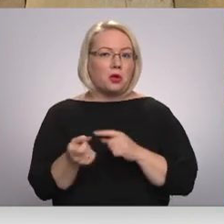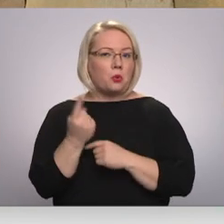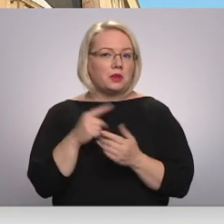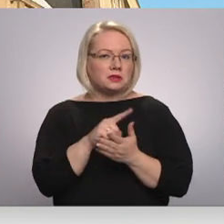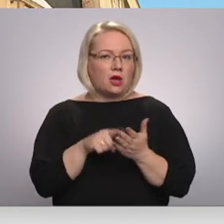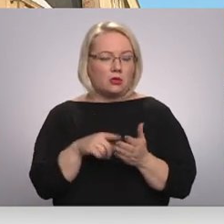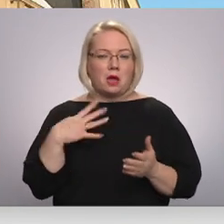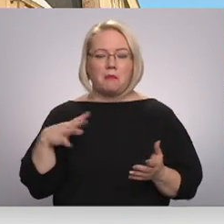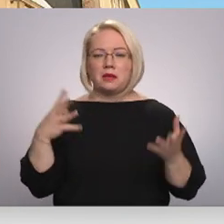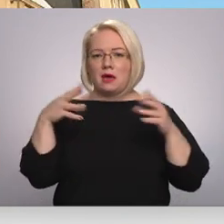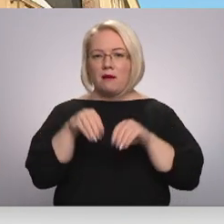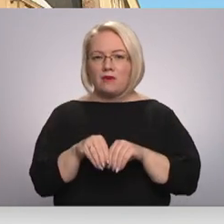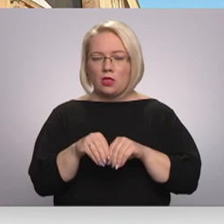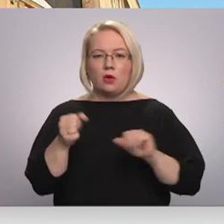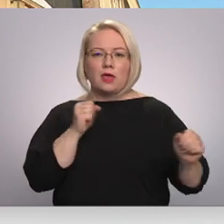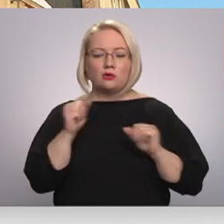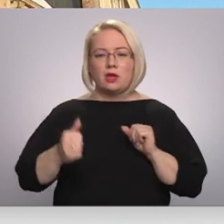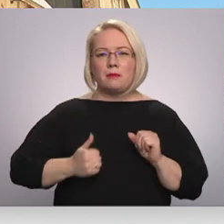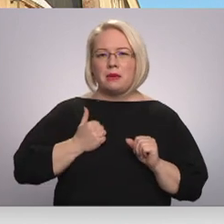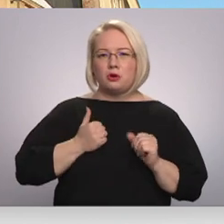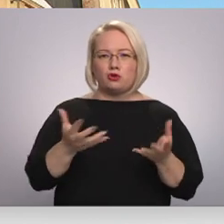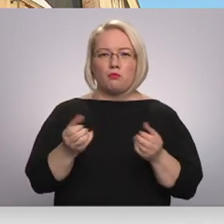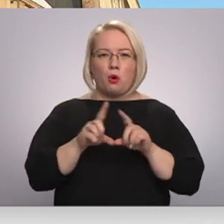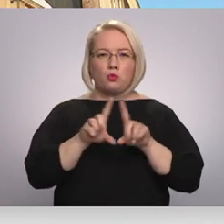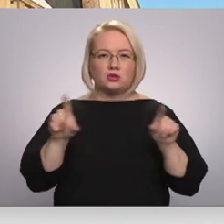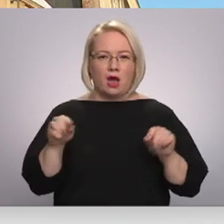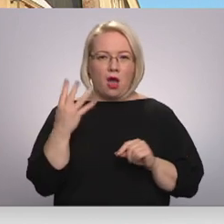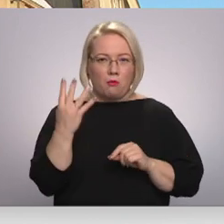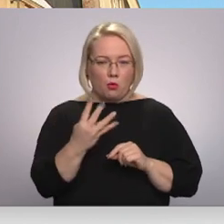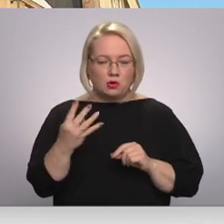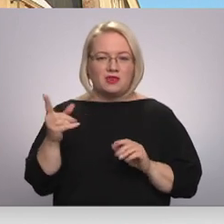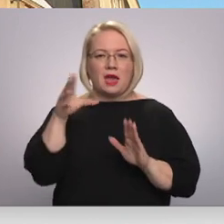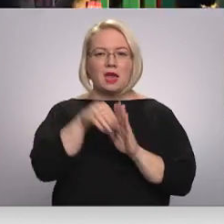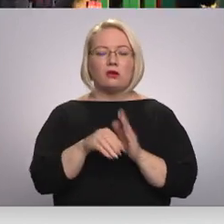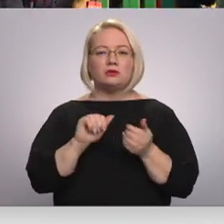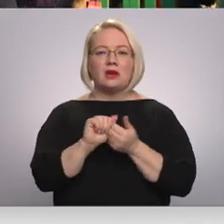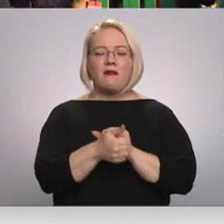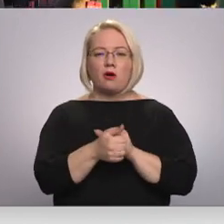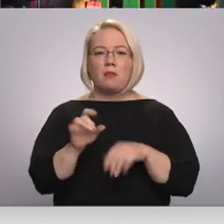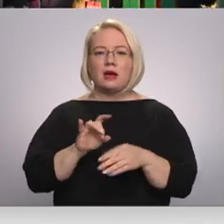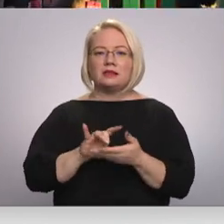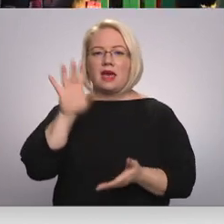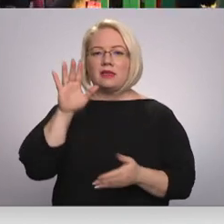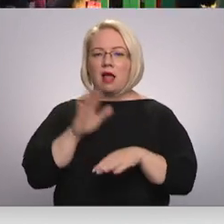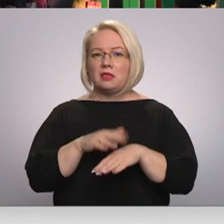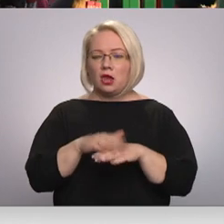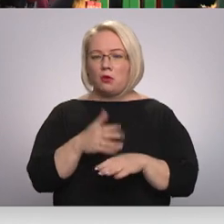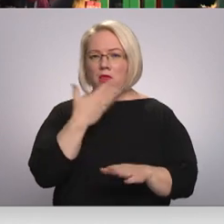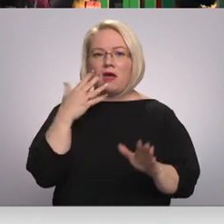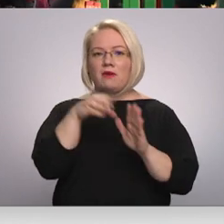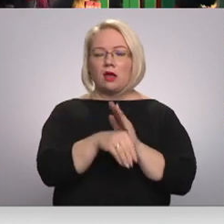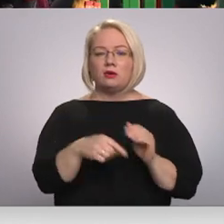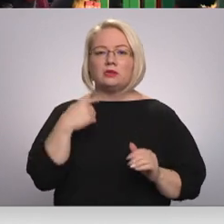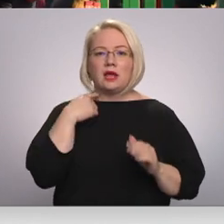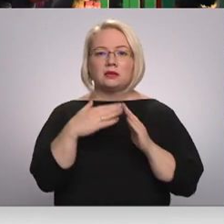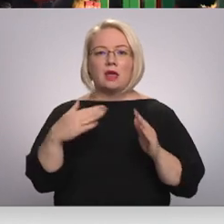kādaļa apvienojot nekustamā īpašuma jomas uzņēmumus, pašvaldība reformā iekļāvs centrāla tirgu, bet ne piemēram Rīgas Nami